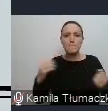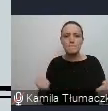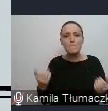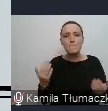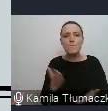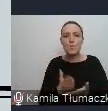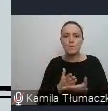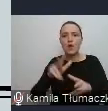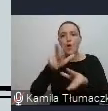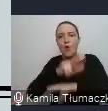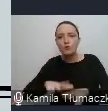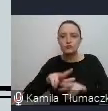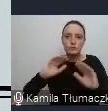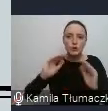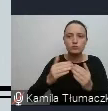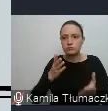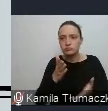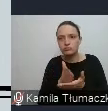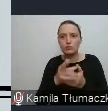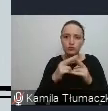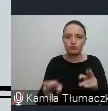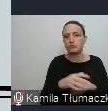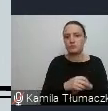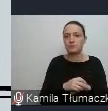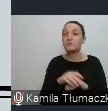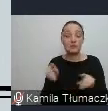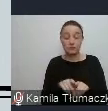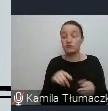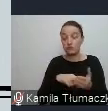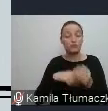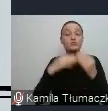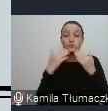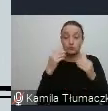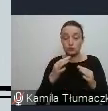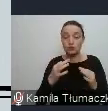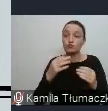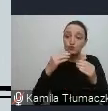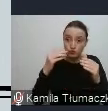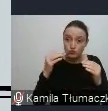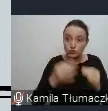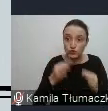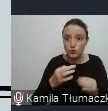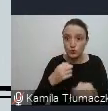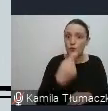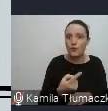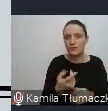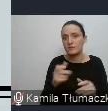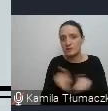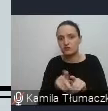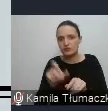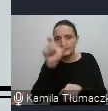autyzmem i ich rodzinom z różnej strony. Również tej, o której jest mowa dzisiaj, czyli ze strony takiej bardziej cyber.